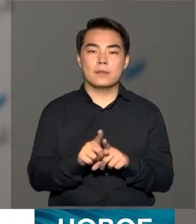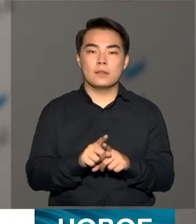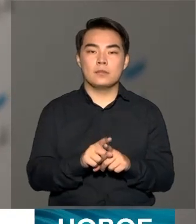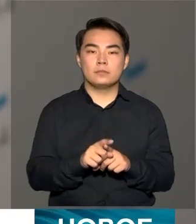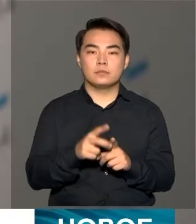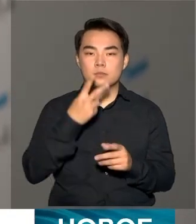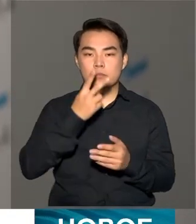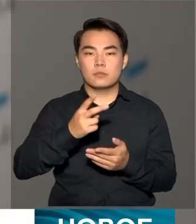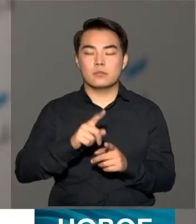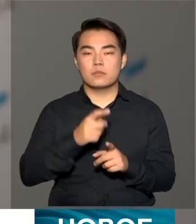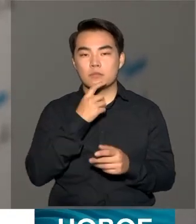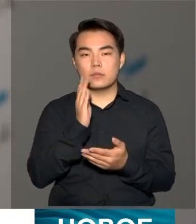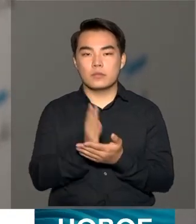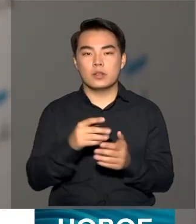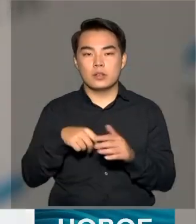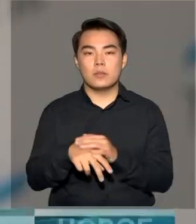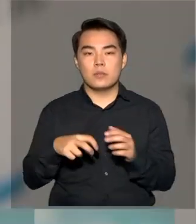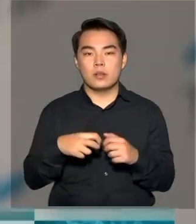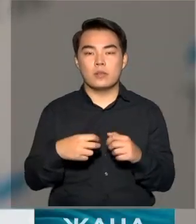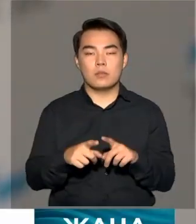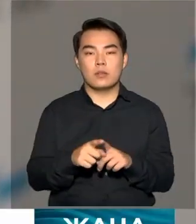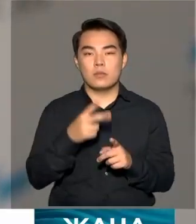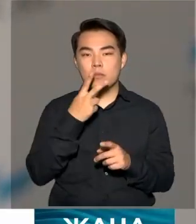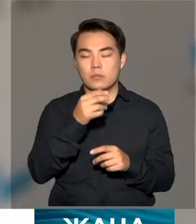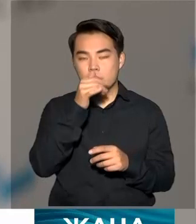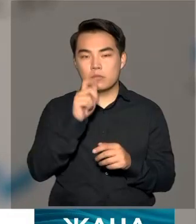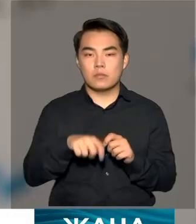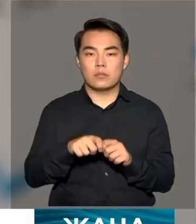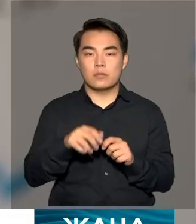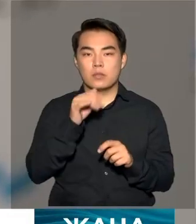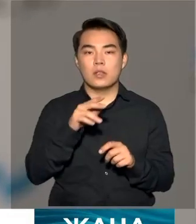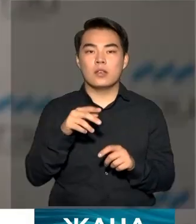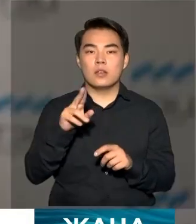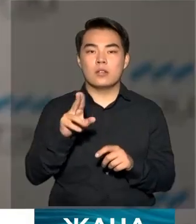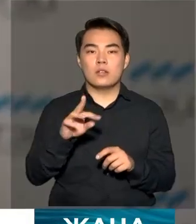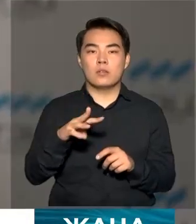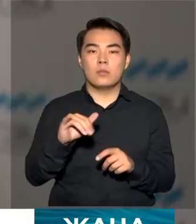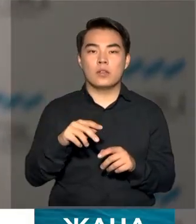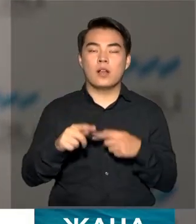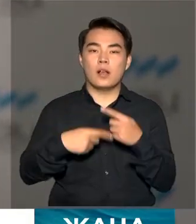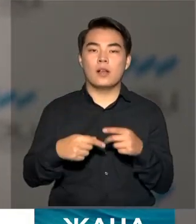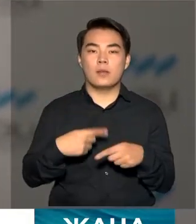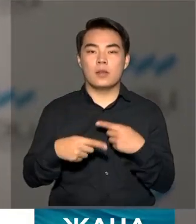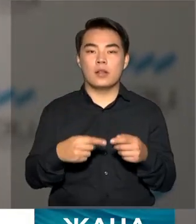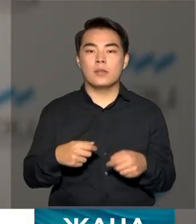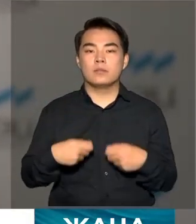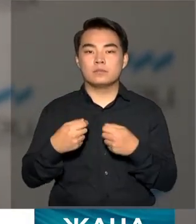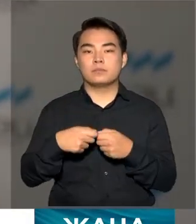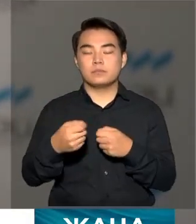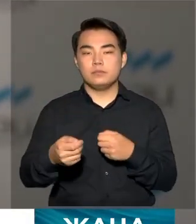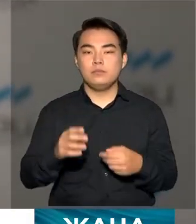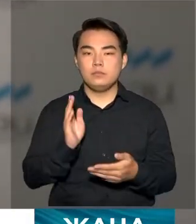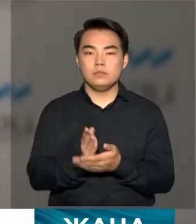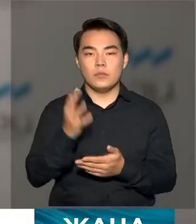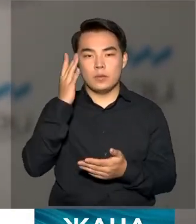жүргізілді. Әрине, біз бұл жағдайға бейжай қарай алмайымыз. Біз осы станцияны коммуналдық меншікке қайтаруға байланысты мәселені қарастырып